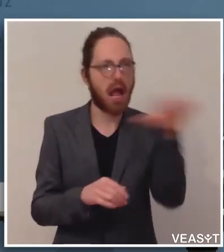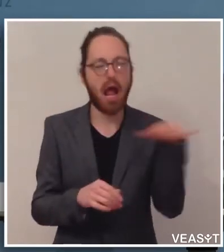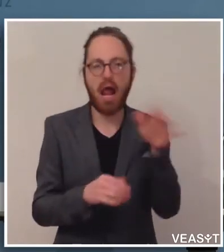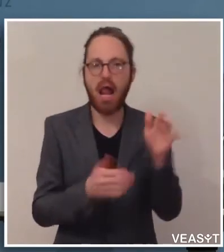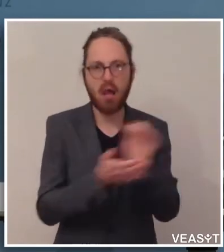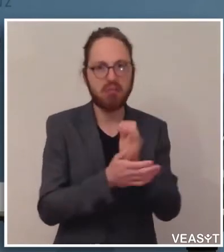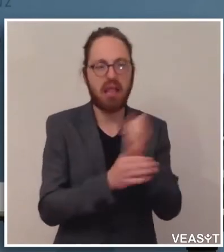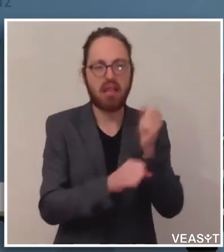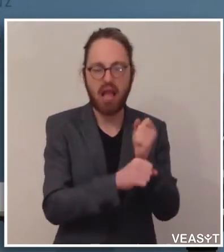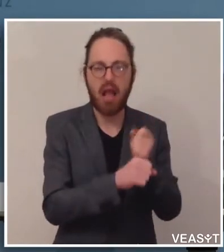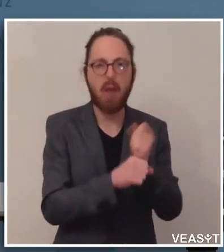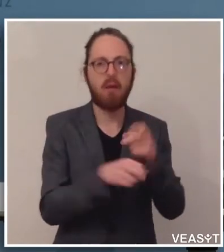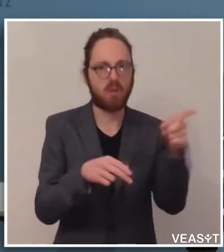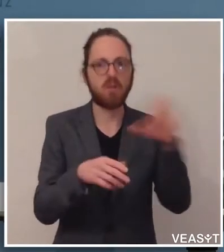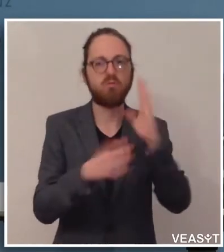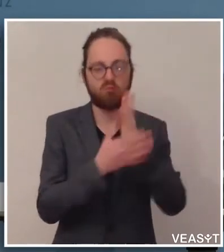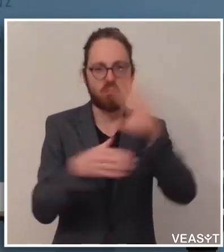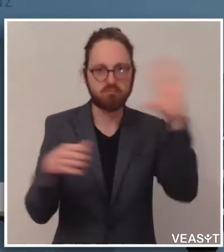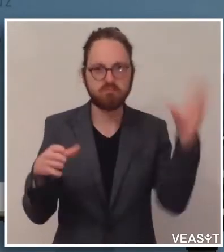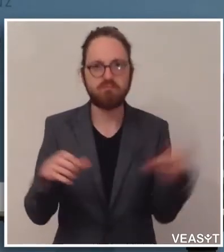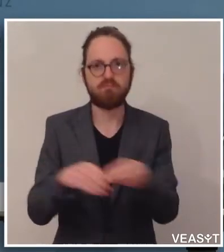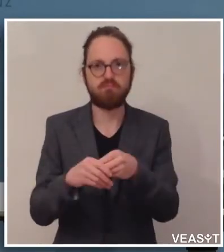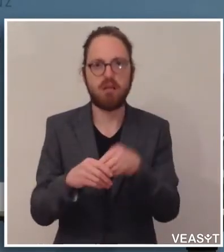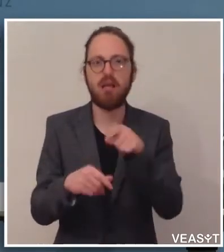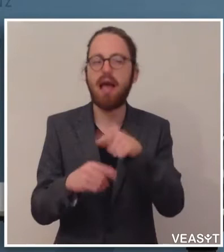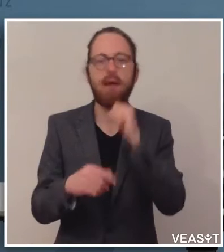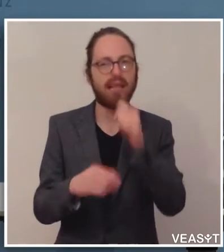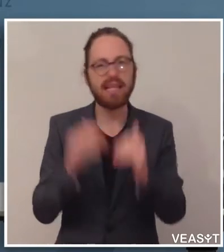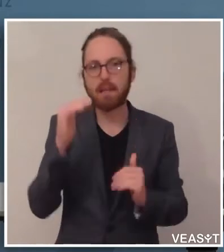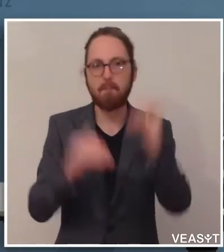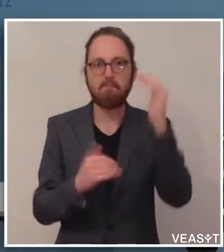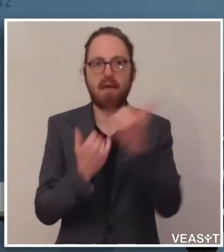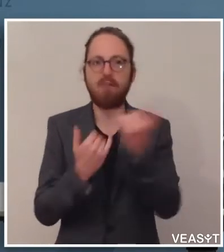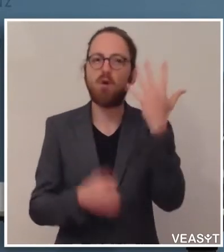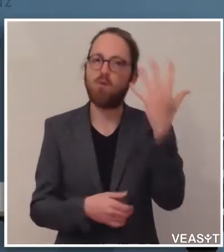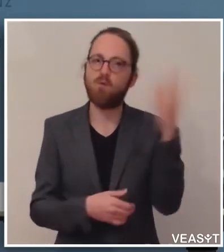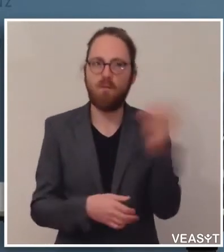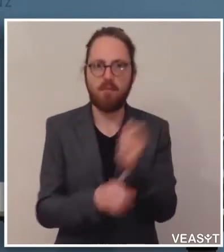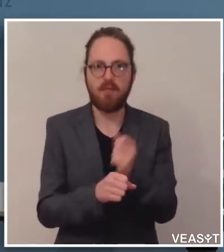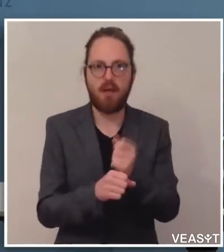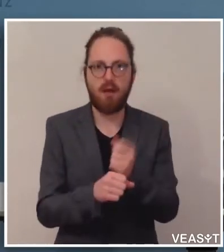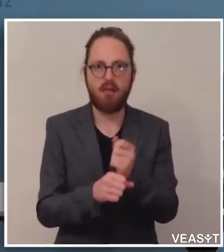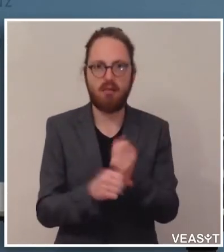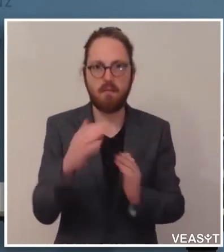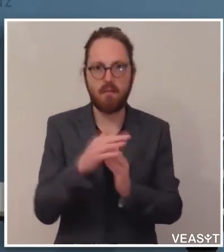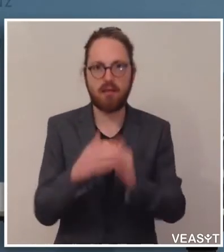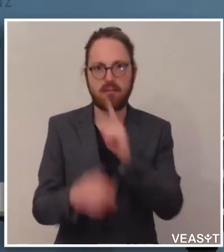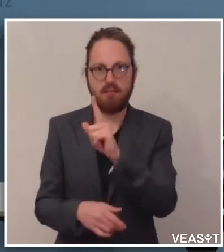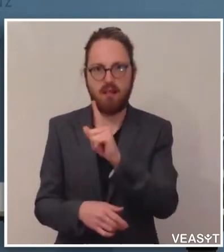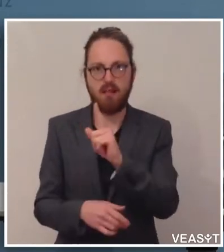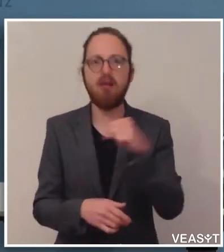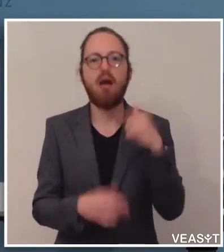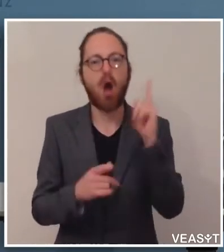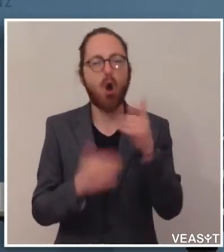einbezogen, allerdings nicht mehr als fünf Mitarbeiterinnen und Mitarbeiter pro Betrieb. Auch wie man zur Baustelle kommt, wie man sich auf der